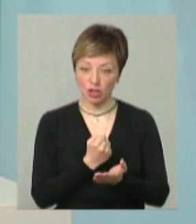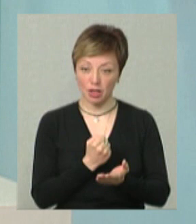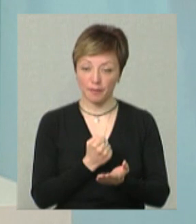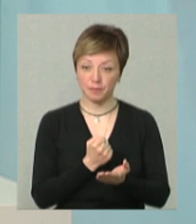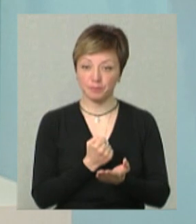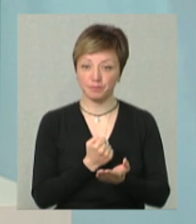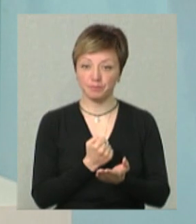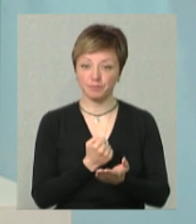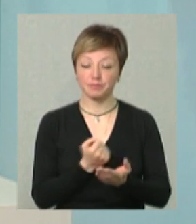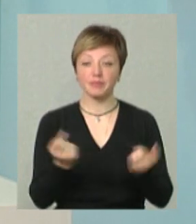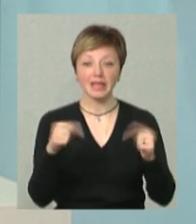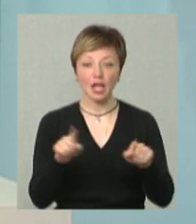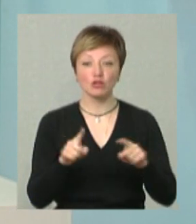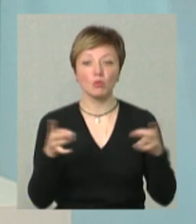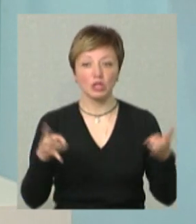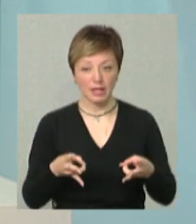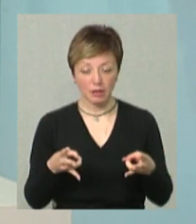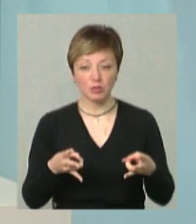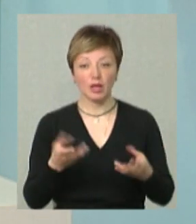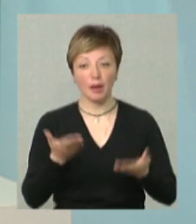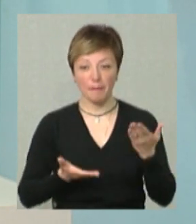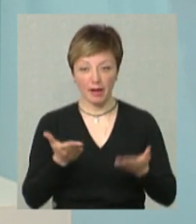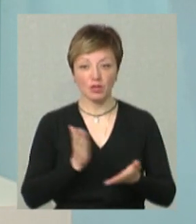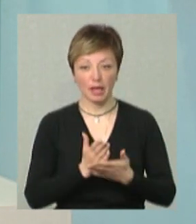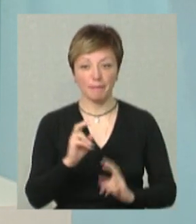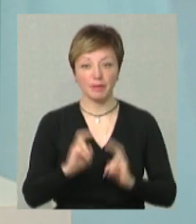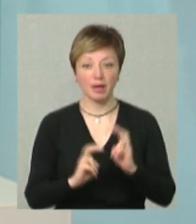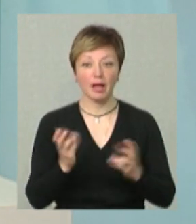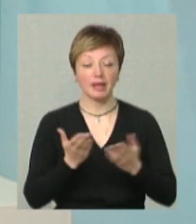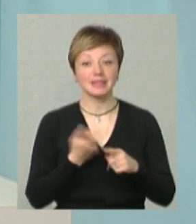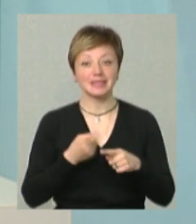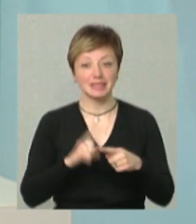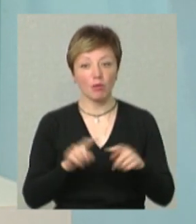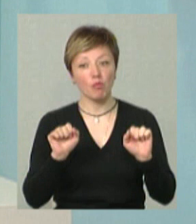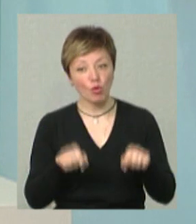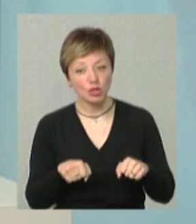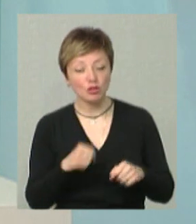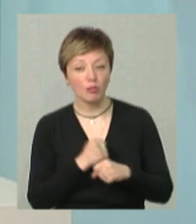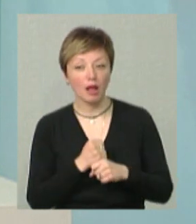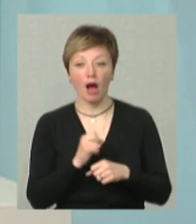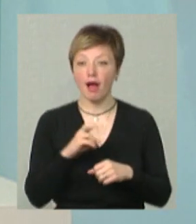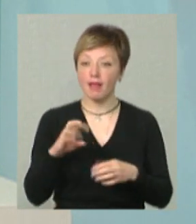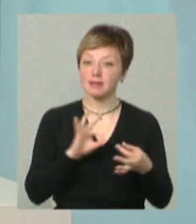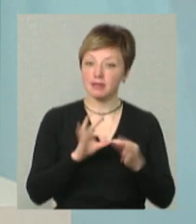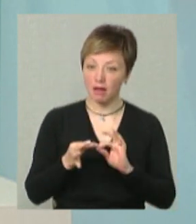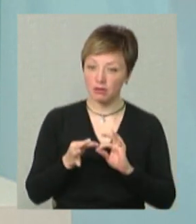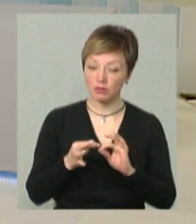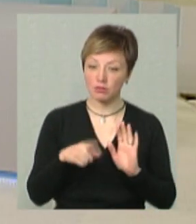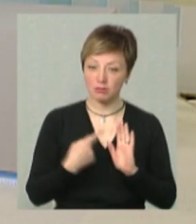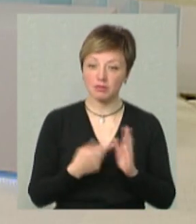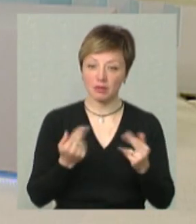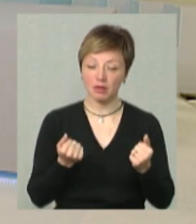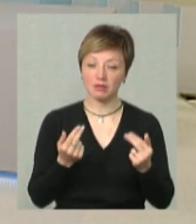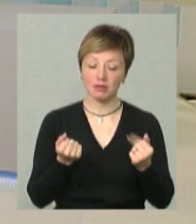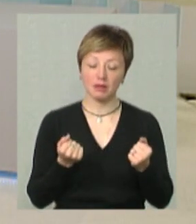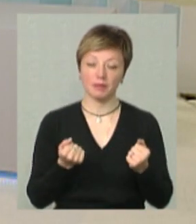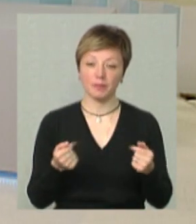те, що їм потрібно, то, напевно, є підприємства, яким це можна зробити, але складніше. Вже ж.